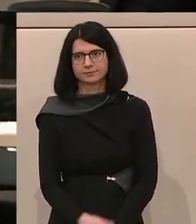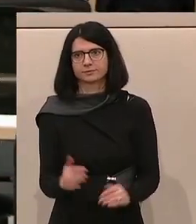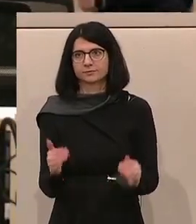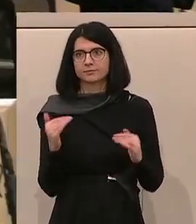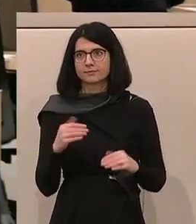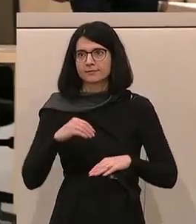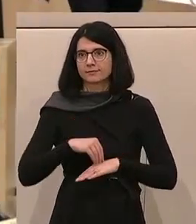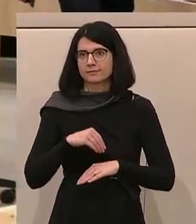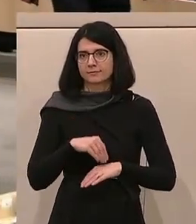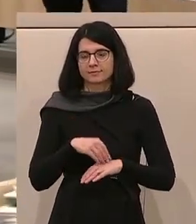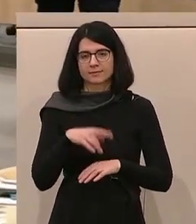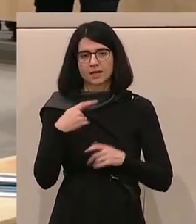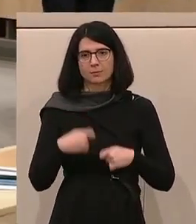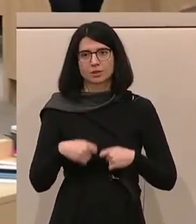Gerhard Deimek war das von den Freiheitlichen. Gerhard Deimek Gerhard Deimek